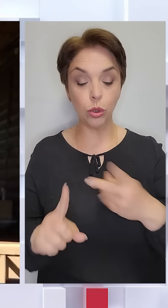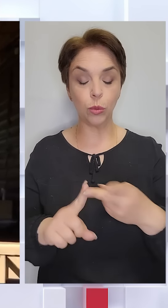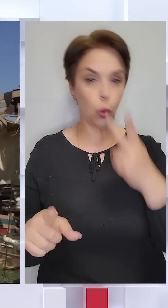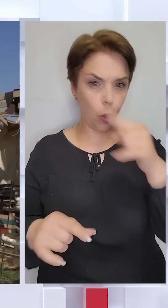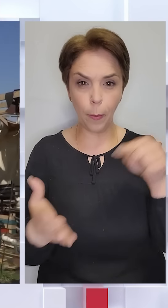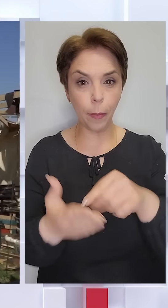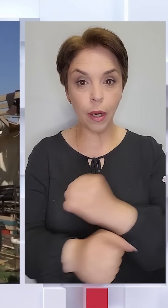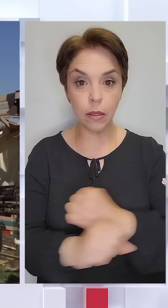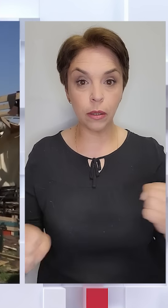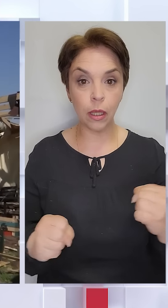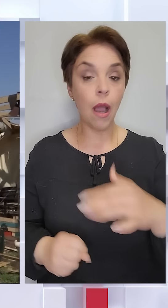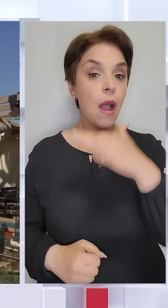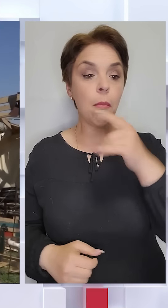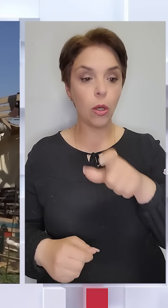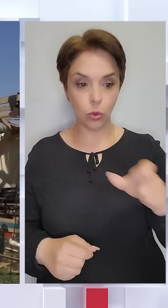приліт був.